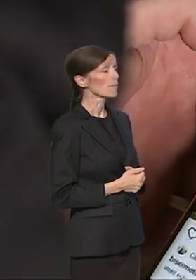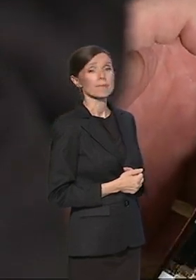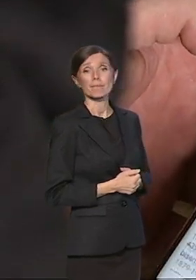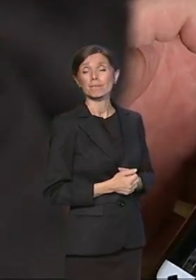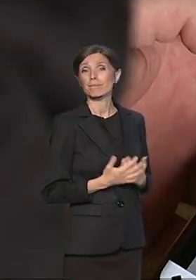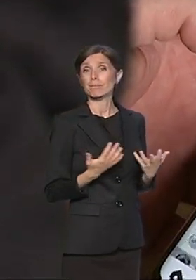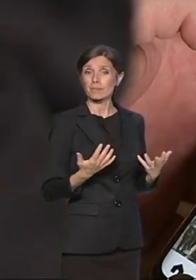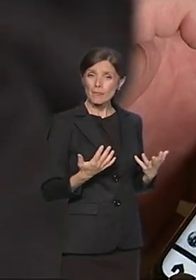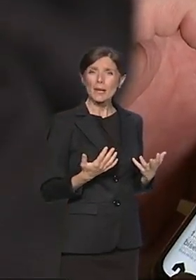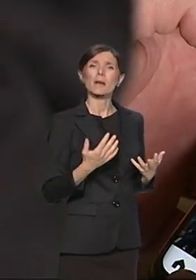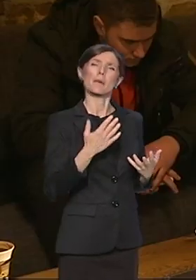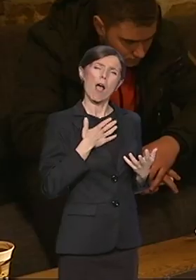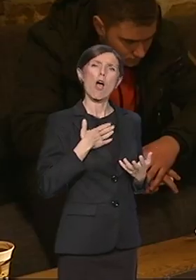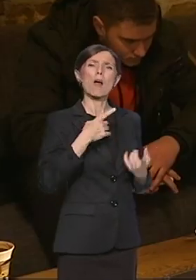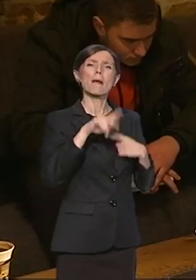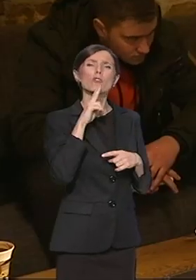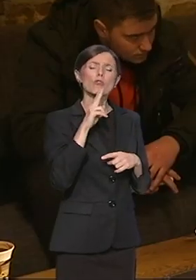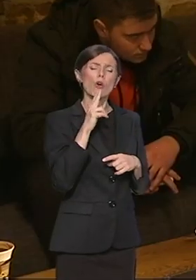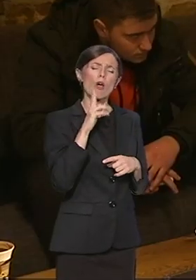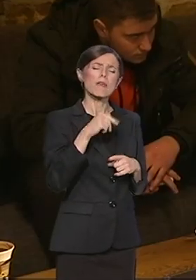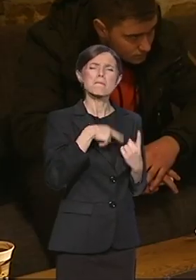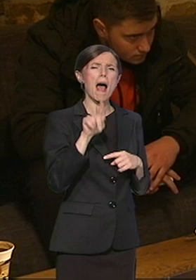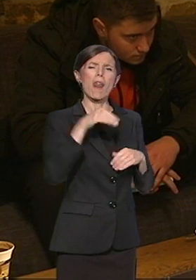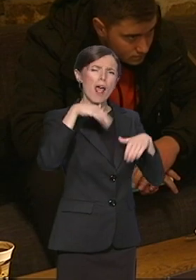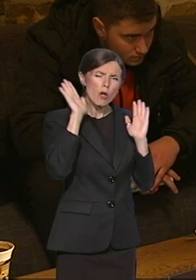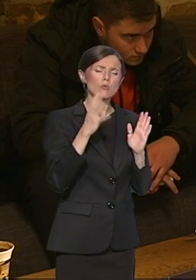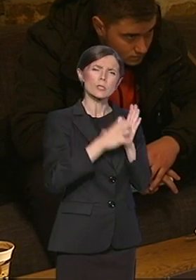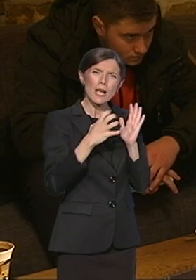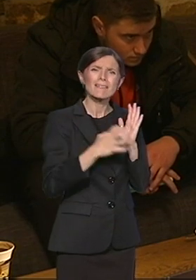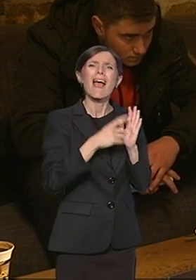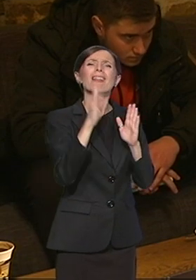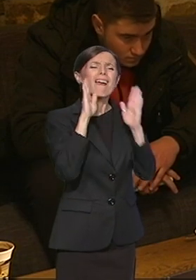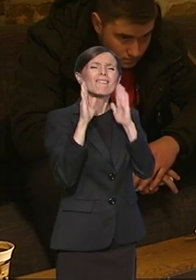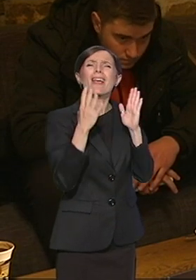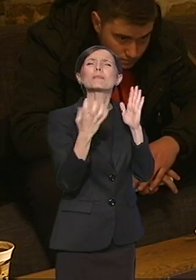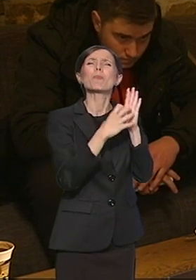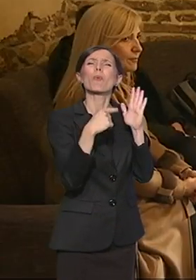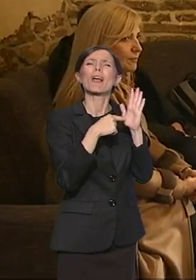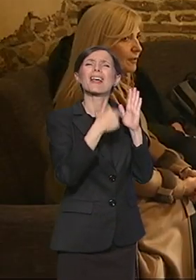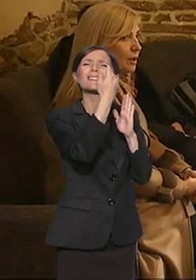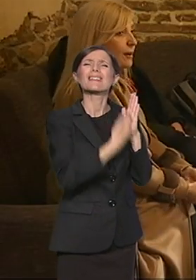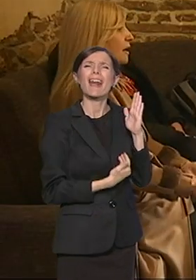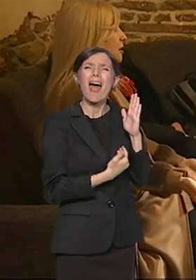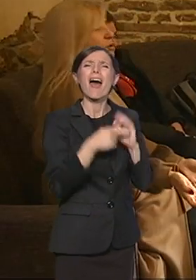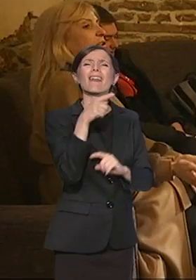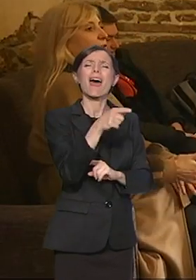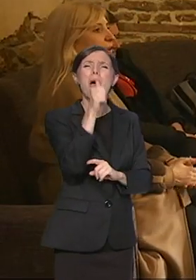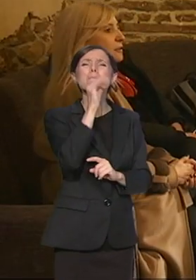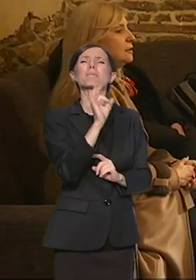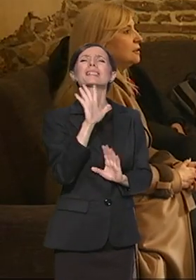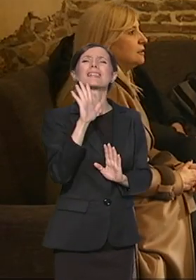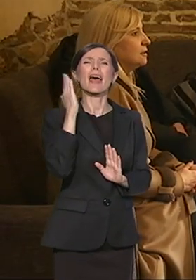Ipak, entuzijazem ne napušta najupornije. Facebook stranica Biser Metohije je aktivna, ima se više pratilaca.